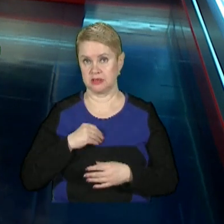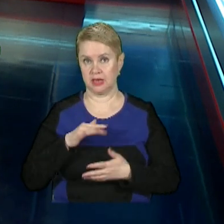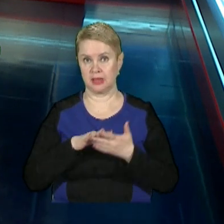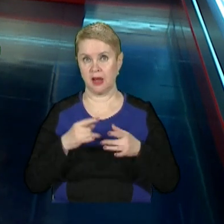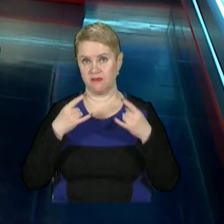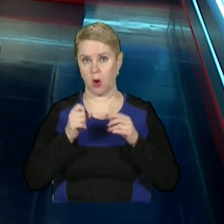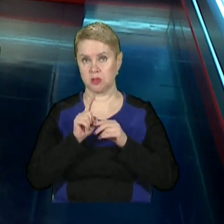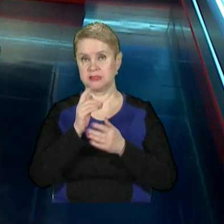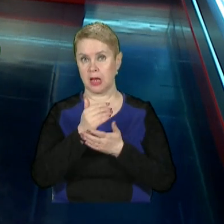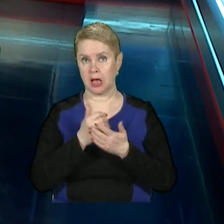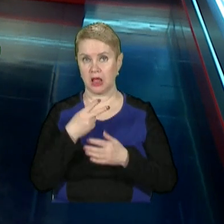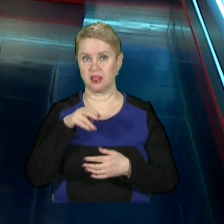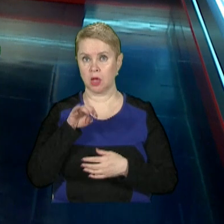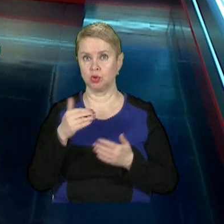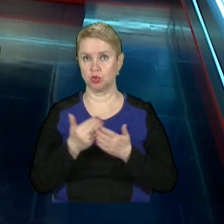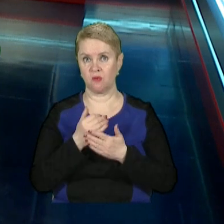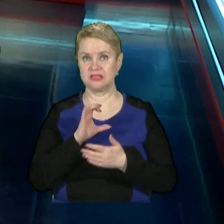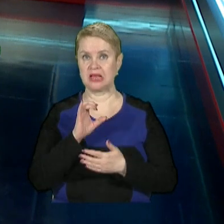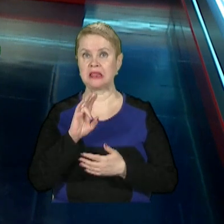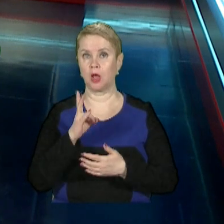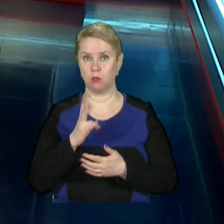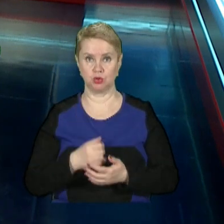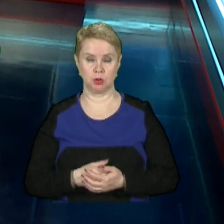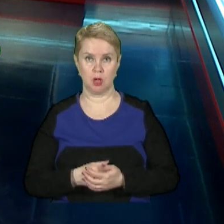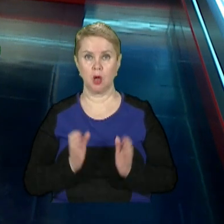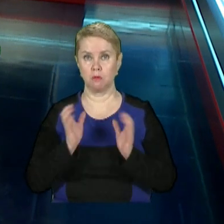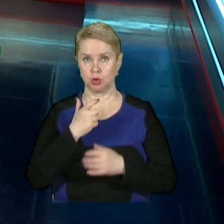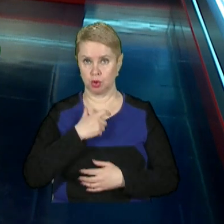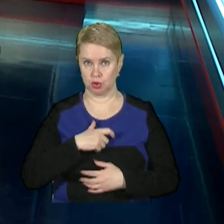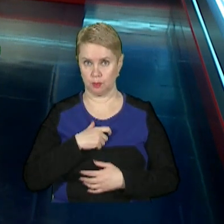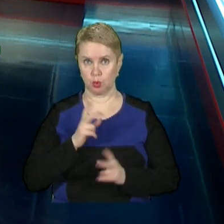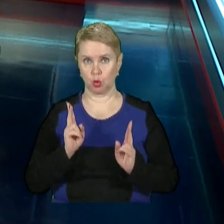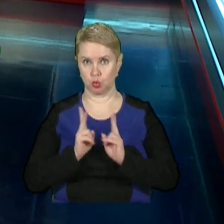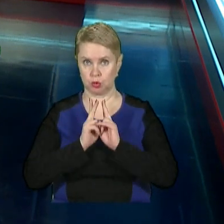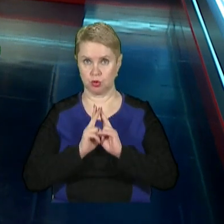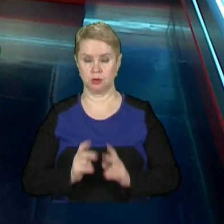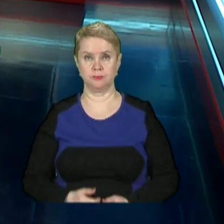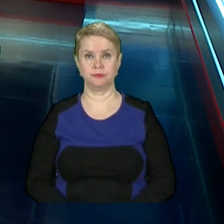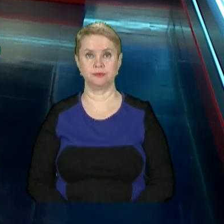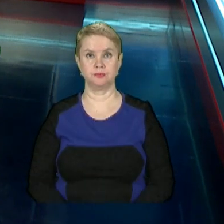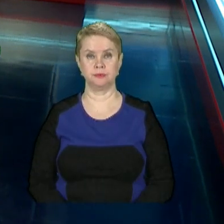далі в ефірі 11 каналу. Дайджест новин з Нікопольщини. Пережіть себе і до зустрічі.